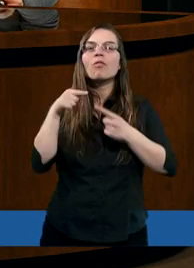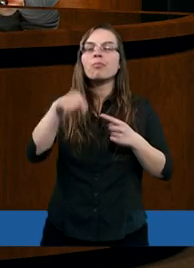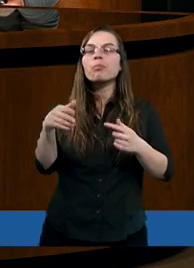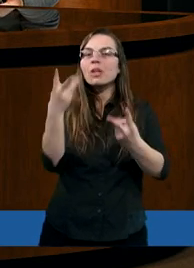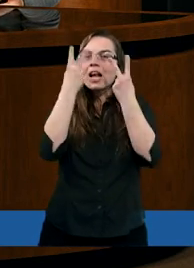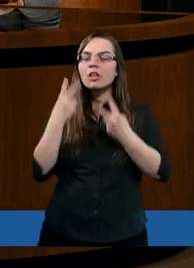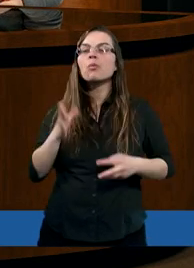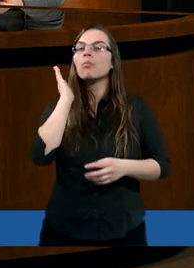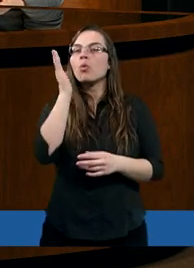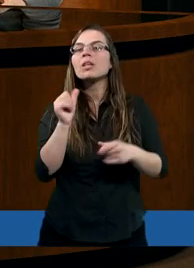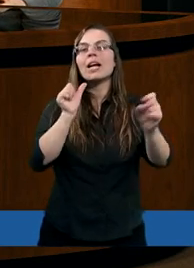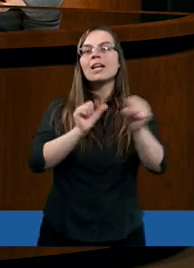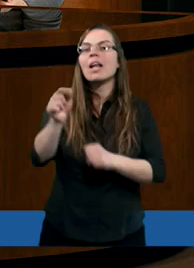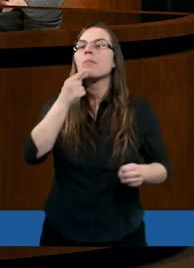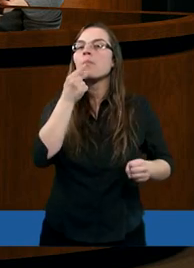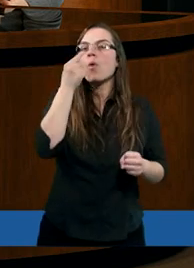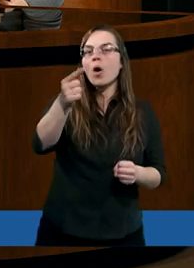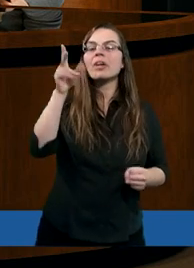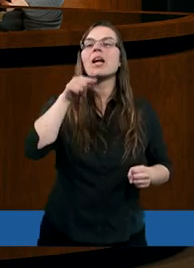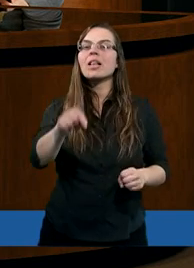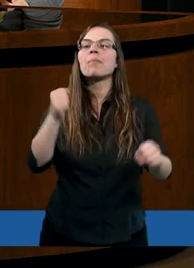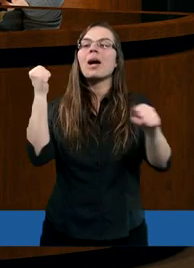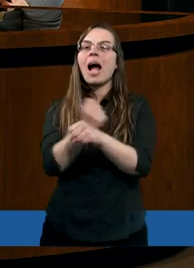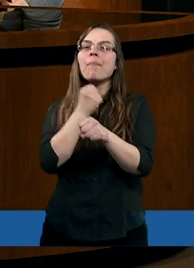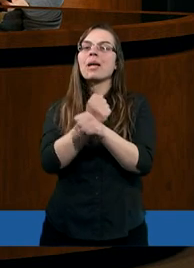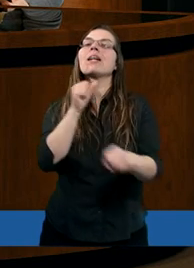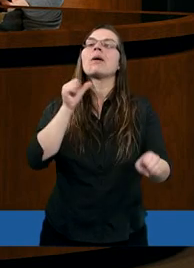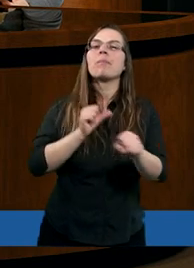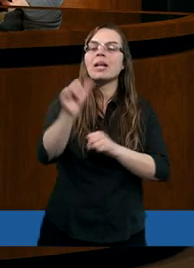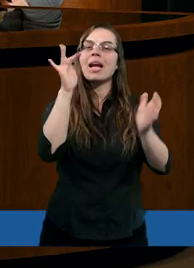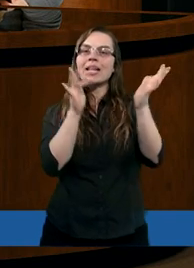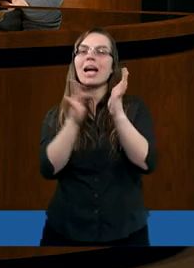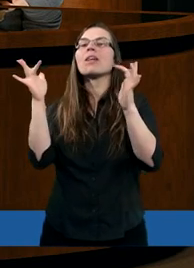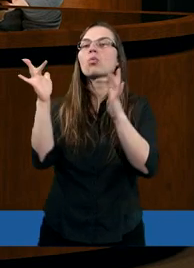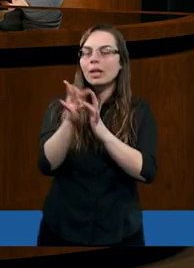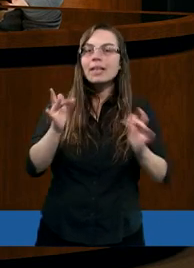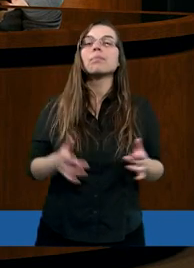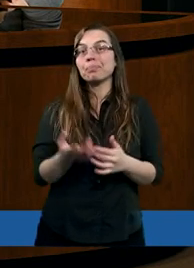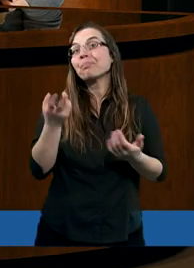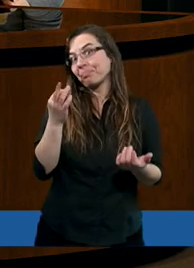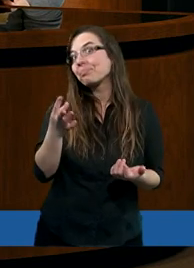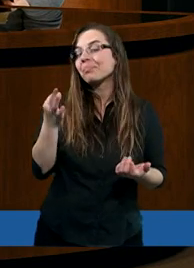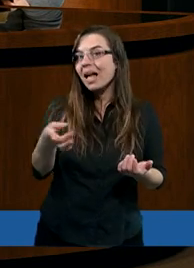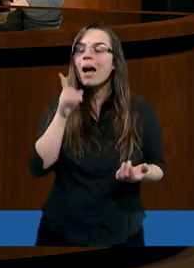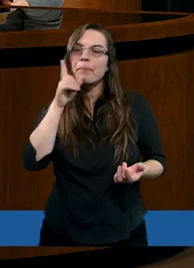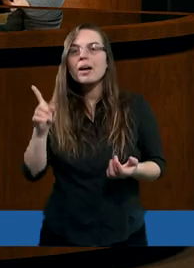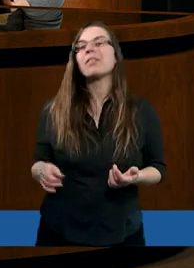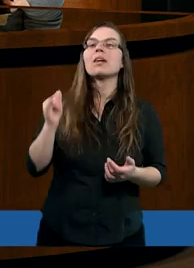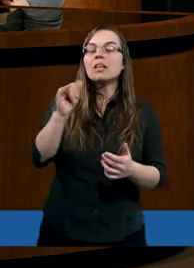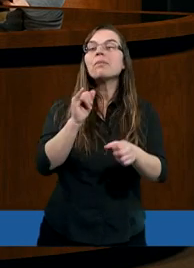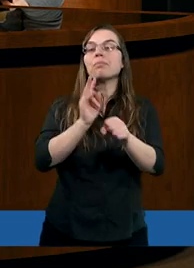przeczytać później, jest powiedziane, że tym kamieniem jest Jezus Chrystus. I wy